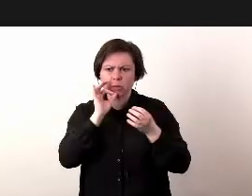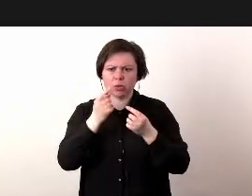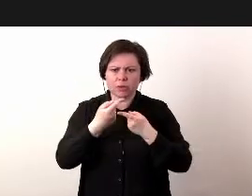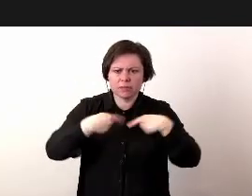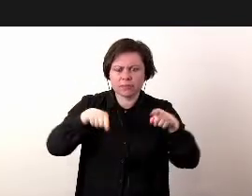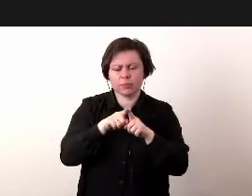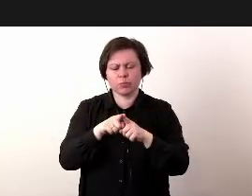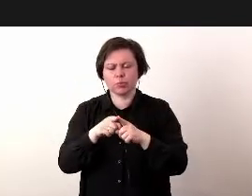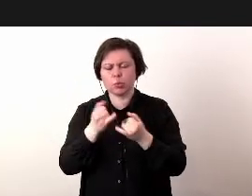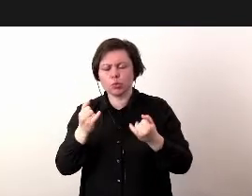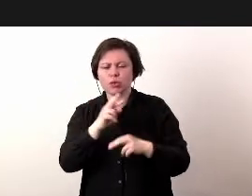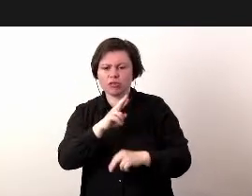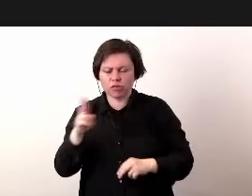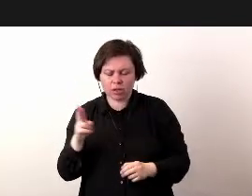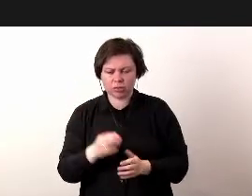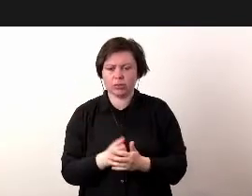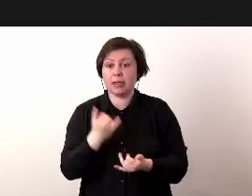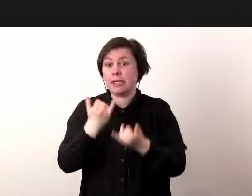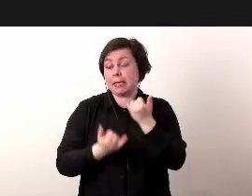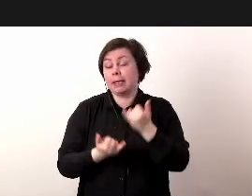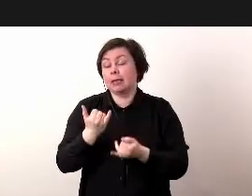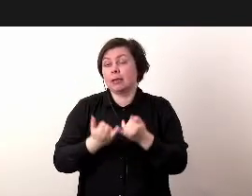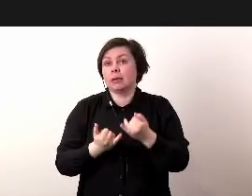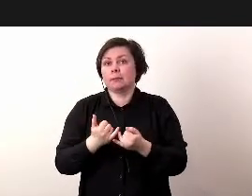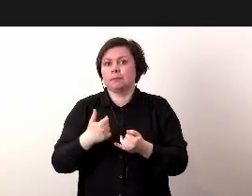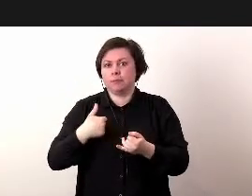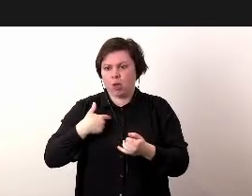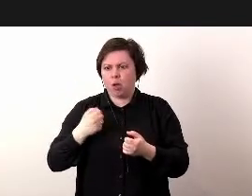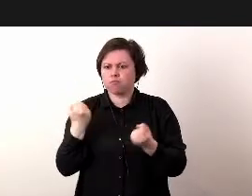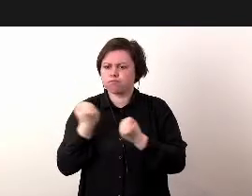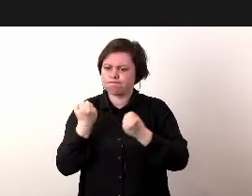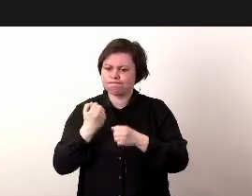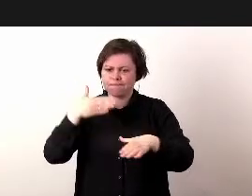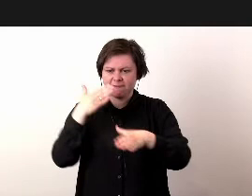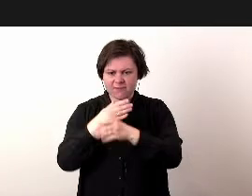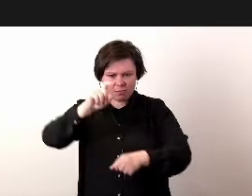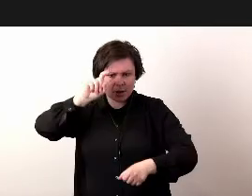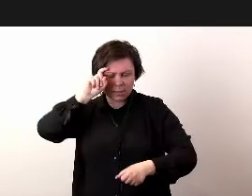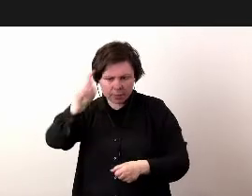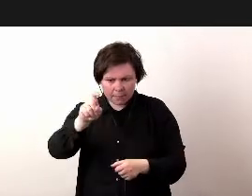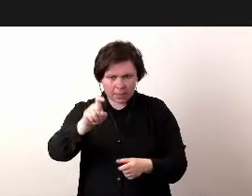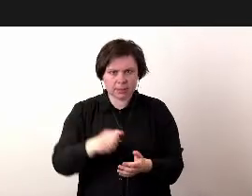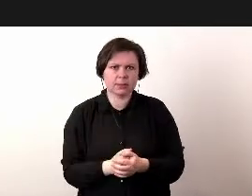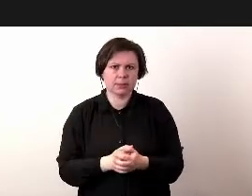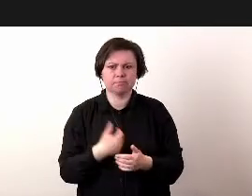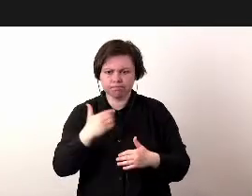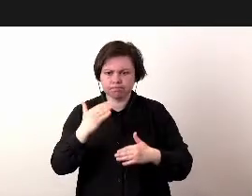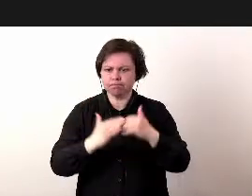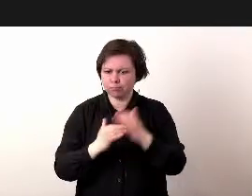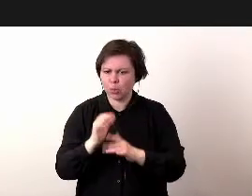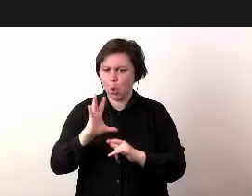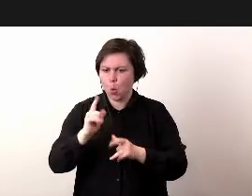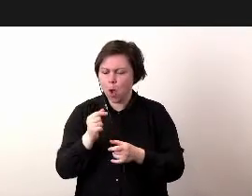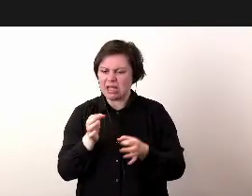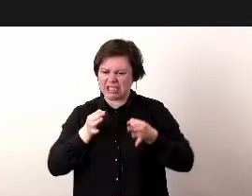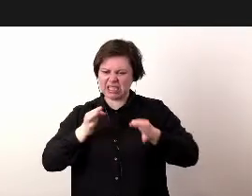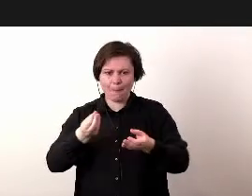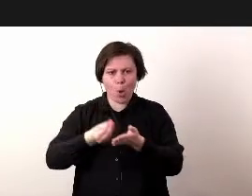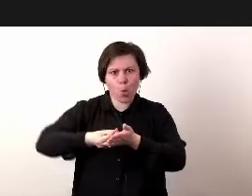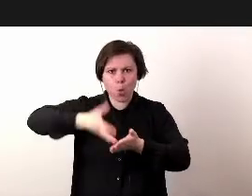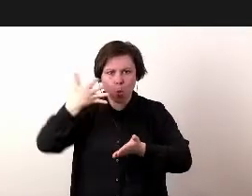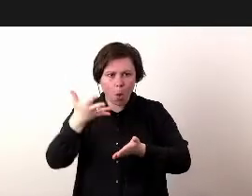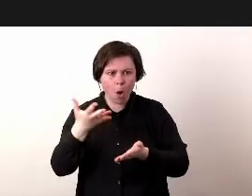rodzaju rzeczy. Czyli załóżmy, jeżeli jesteśmy dużą firmą niemiecką, która buduje ładne, drogie samochody